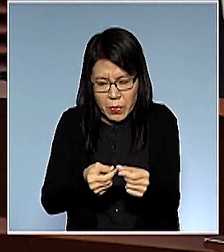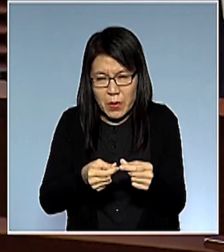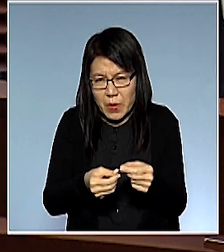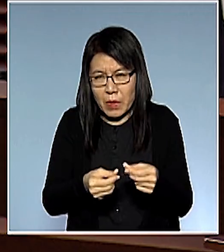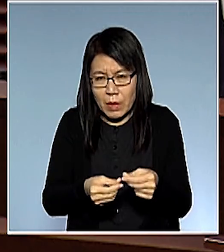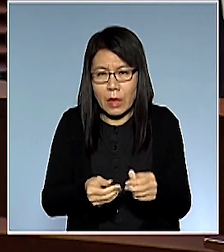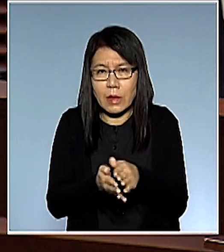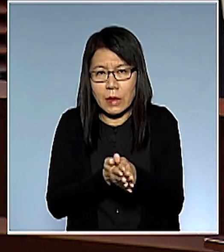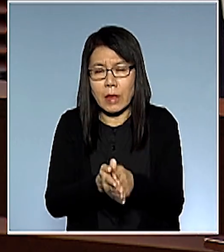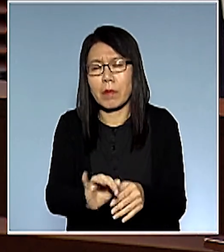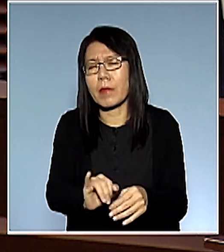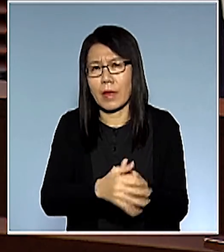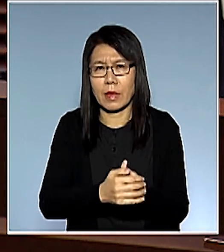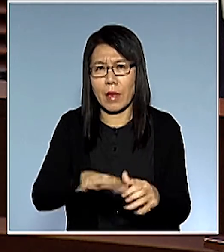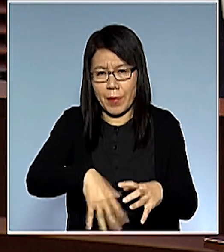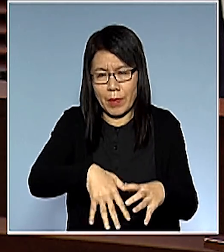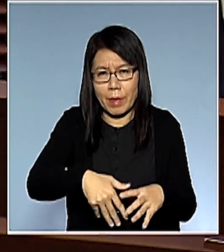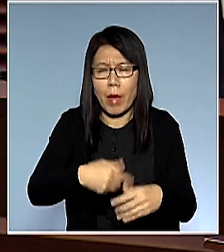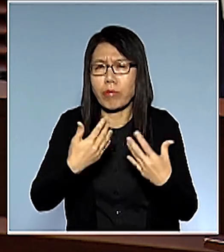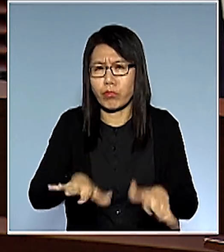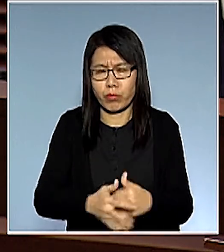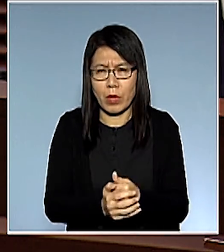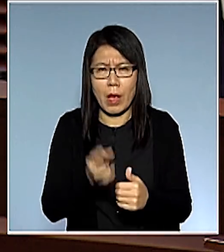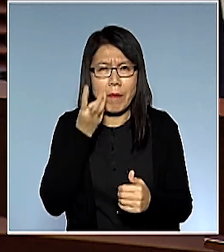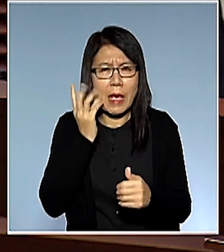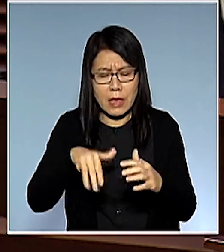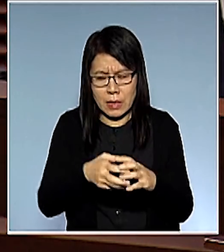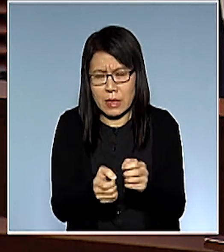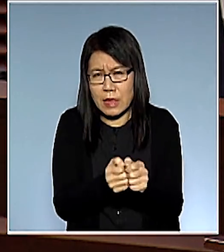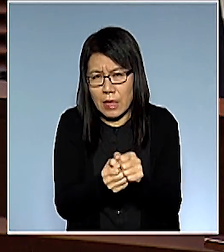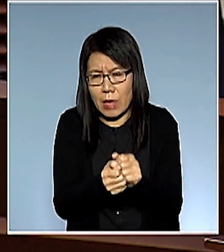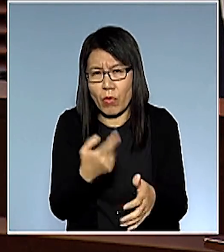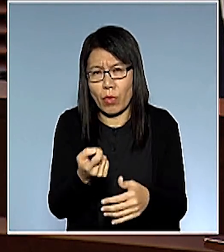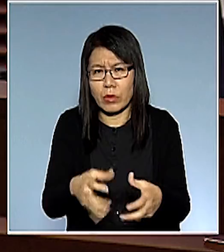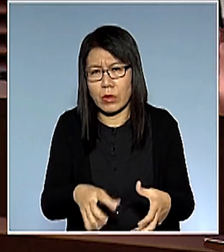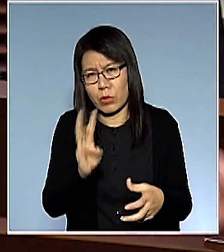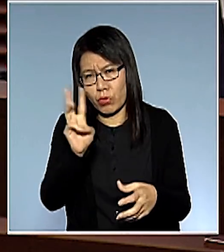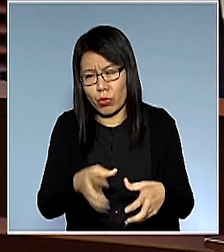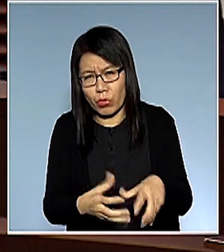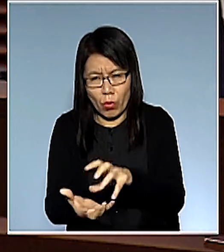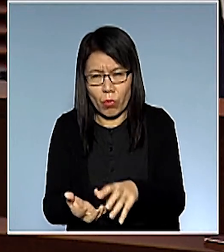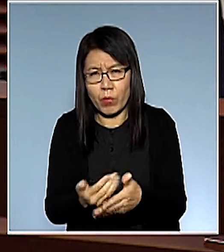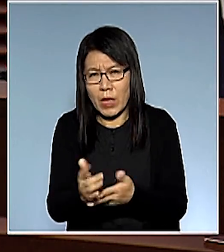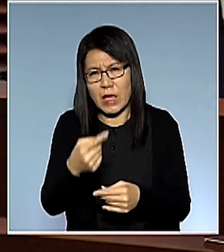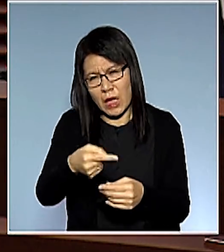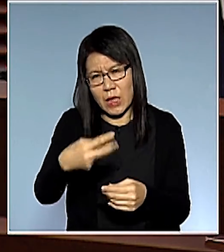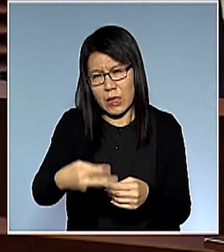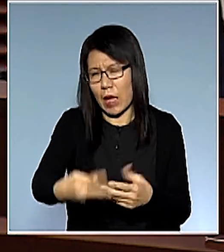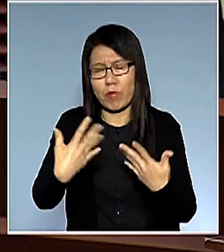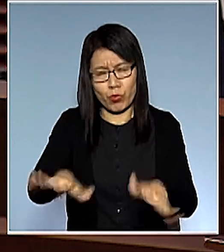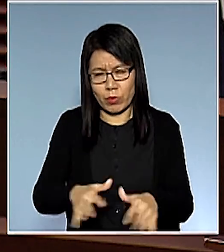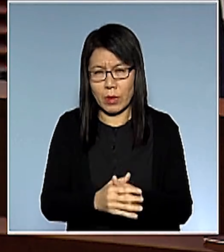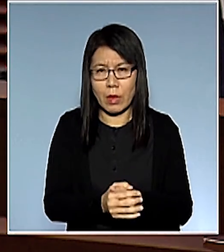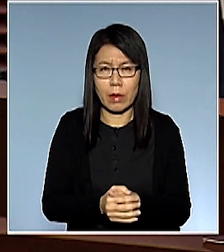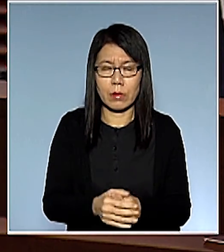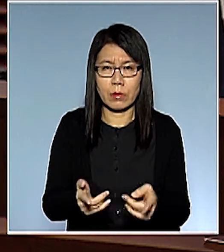叫做洗米洗米就是這樣搞兩搞沒有什麼浮上面的東西就倒了些水第三次做就洗完了但是這次他們不